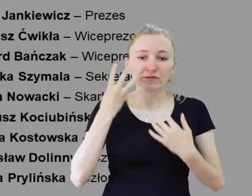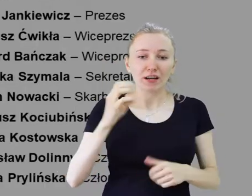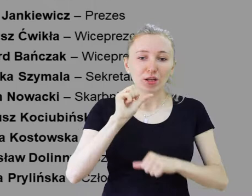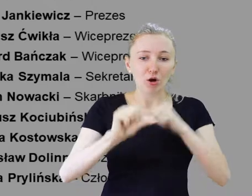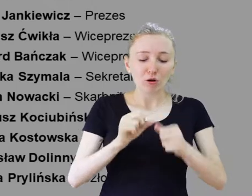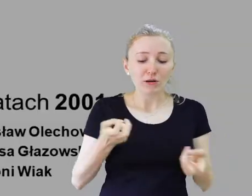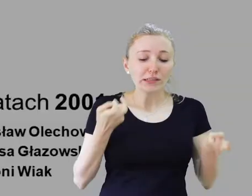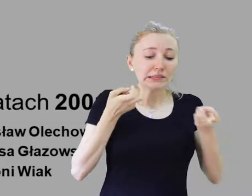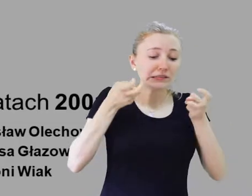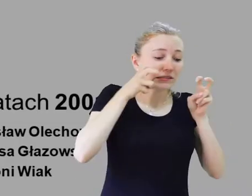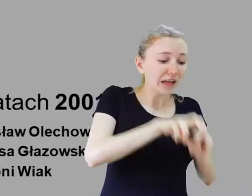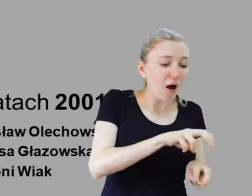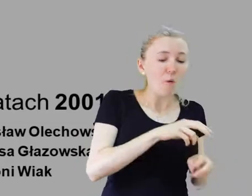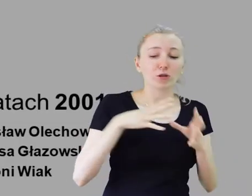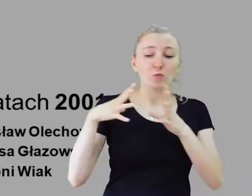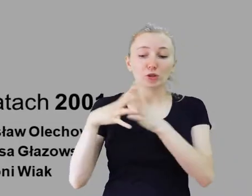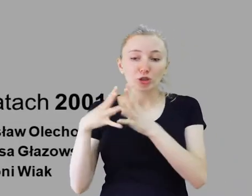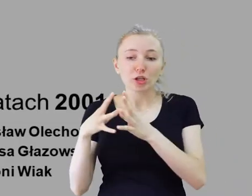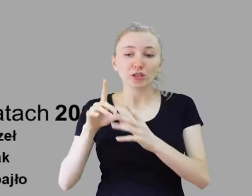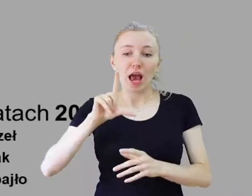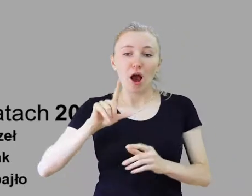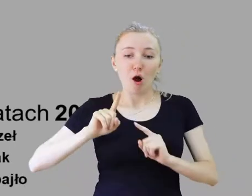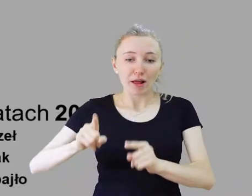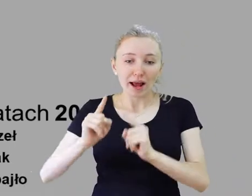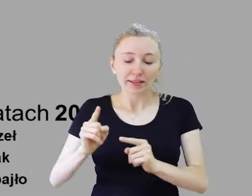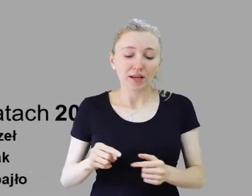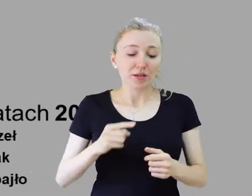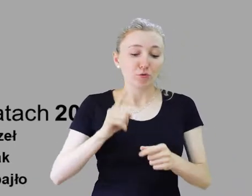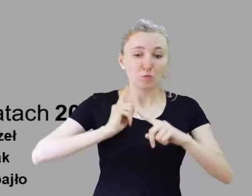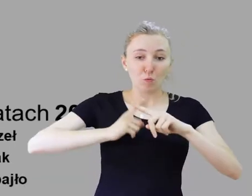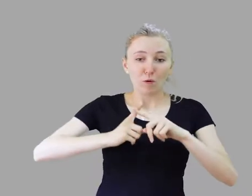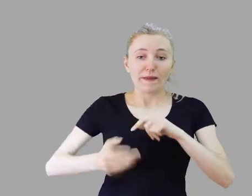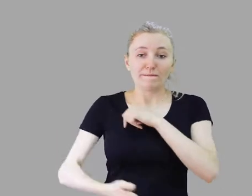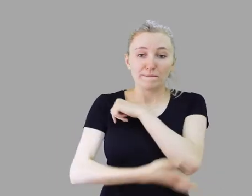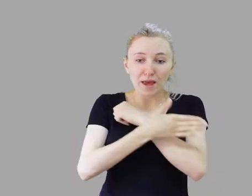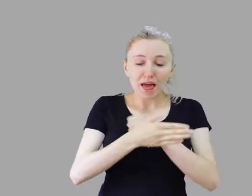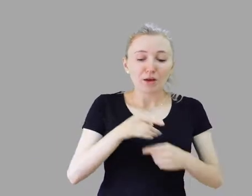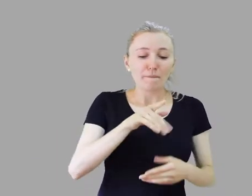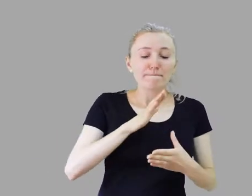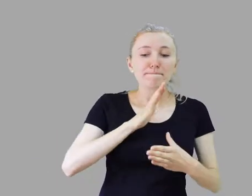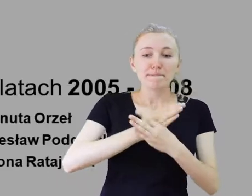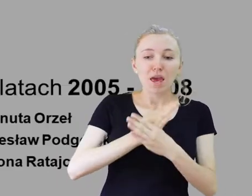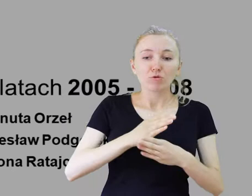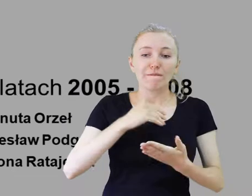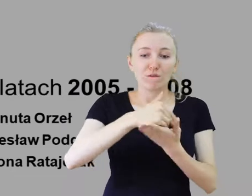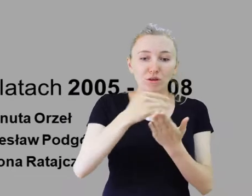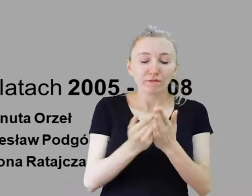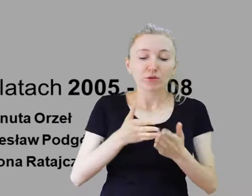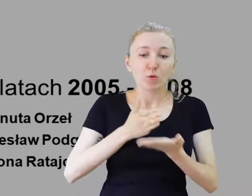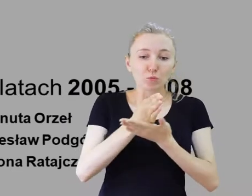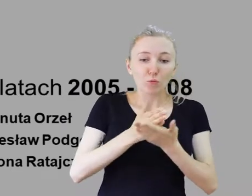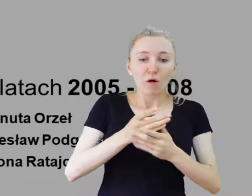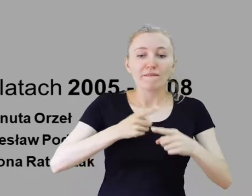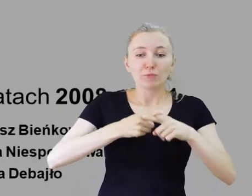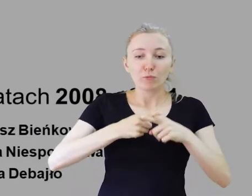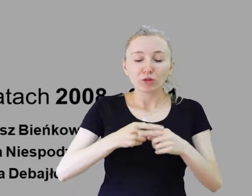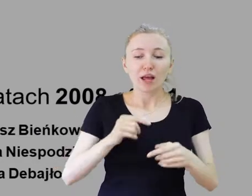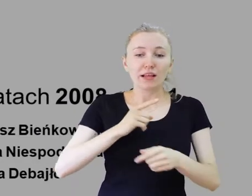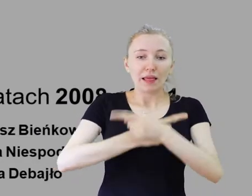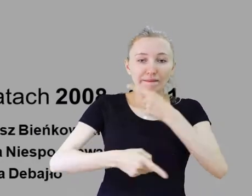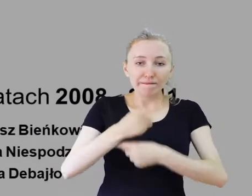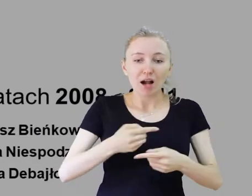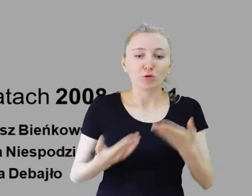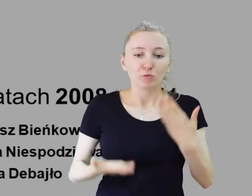Założycielami było dziesięć organizacji. Członkiem wspierającym była międzywojewódzka usługowa spółdzielnia inwalidów w